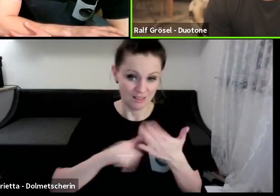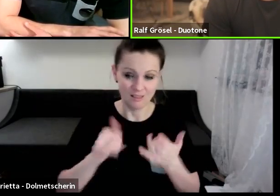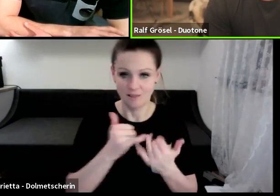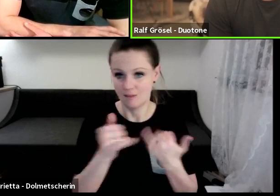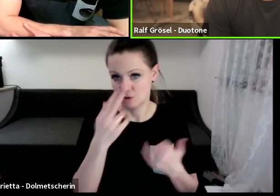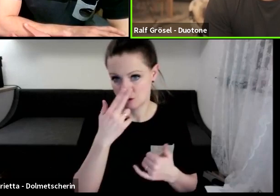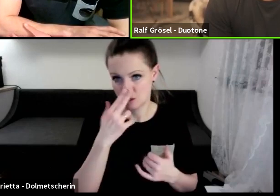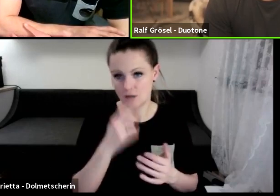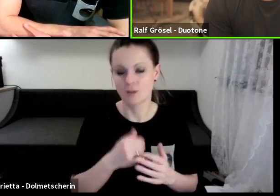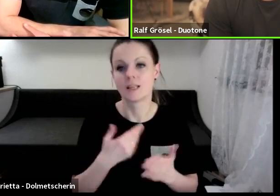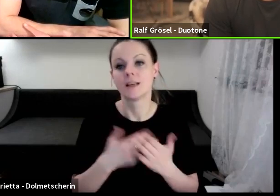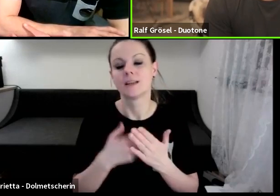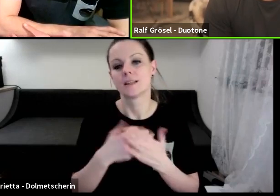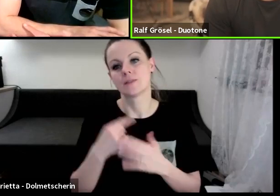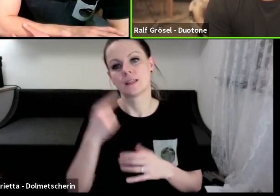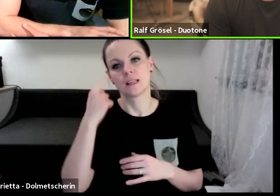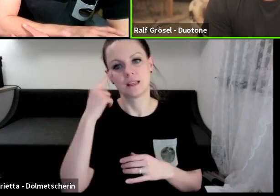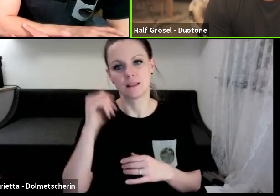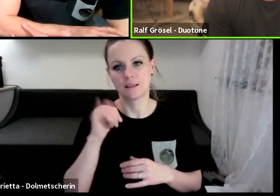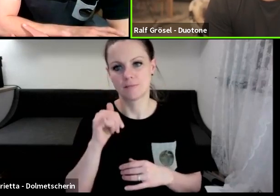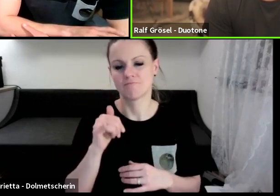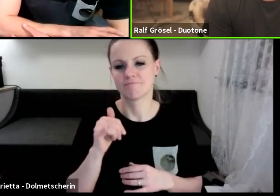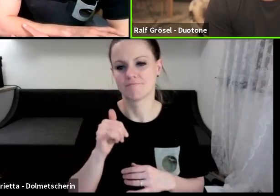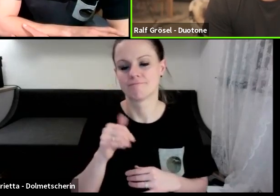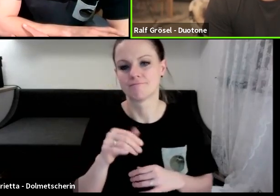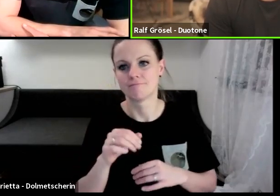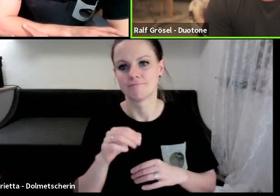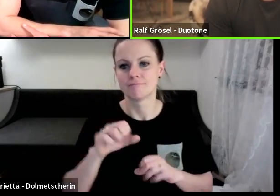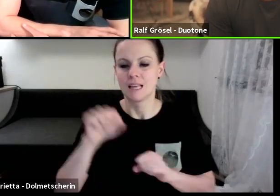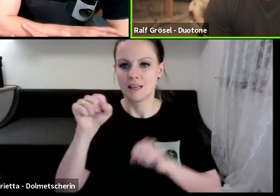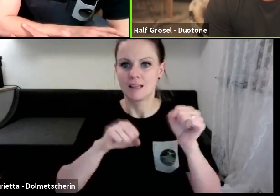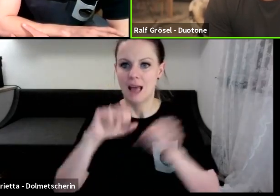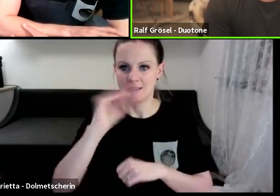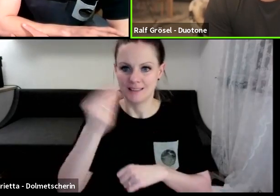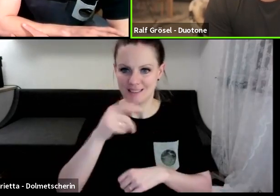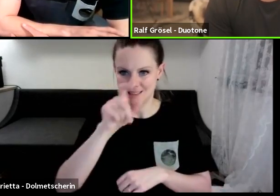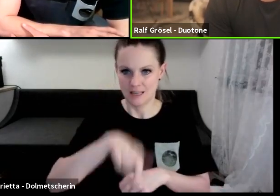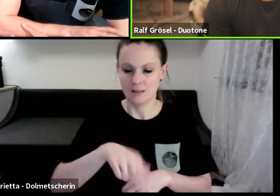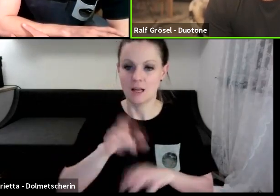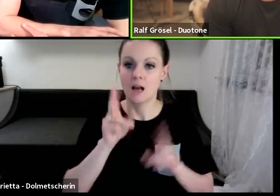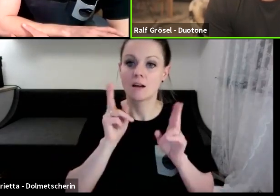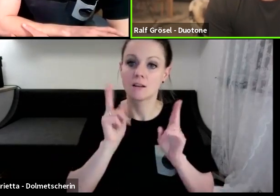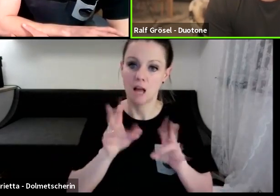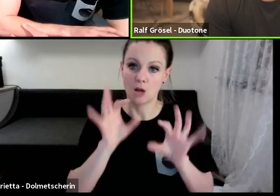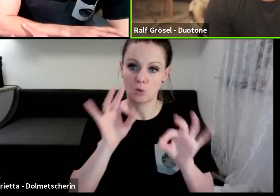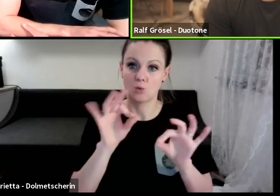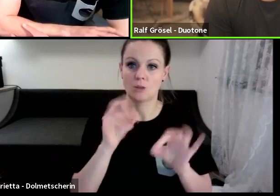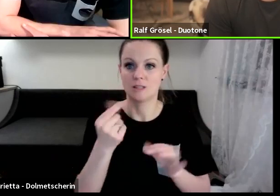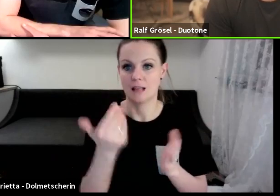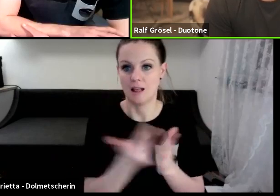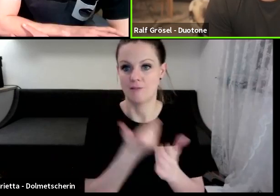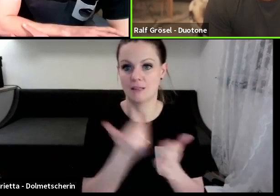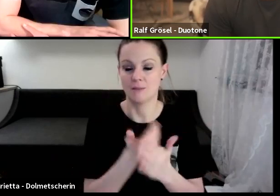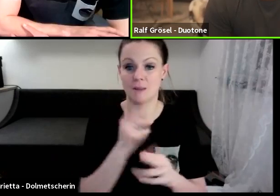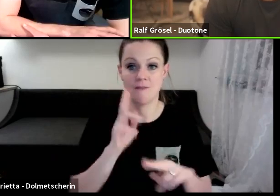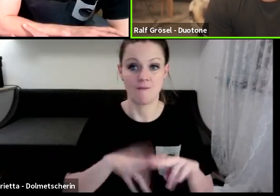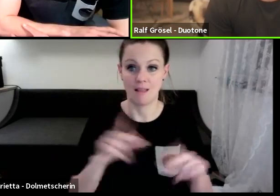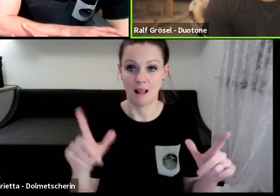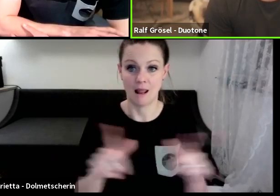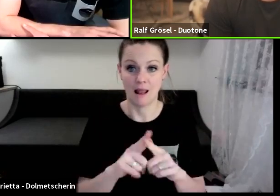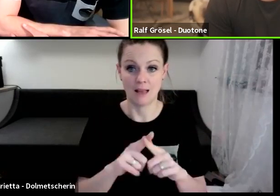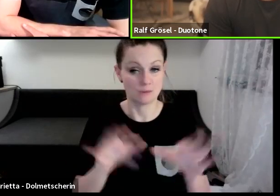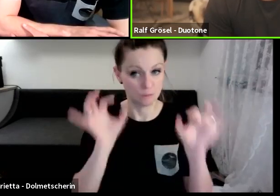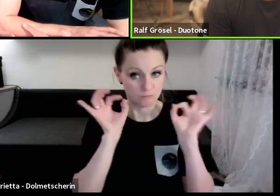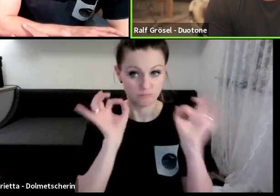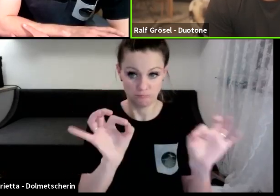denke ich schon, also man kann als Kite-Designer auf jeden Fall gutes Geld verdienen, wenn man dementsprechend gute Leistung bringt. Und das ist